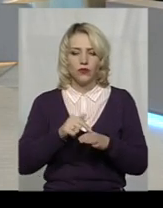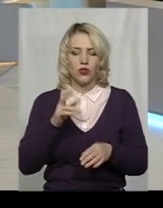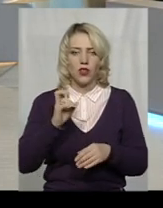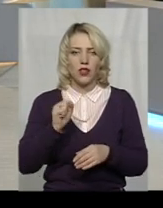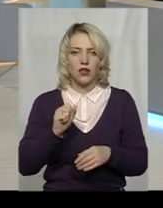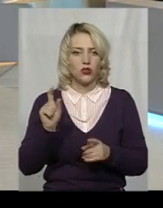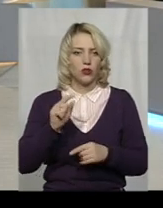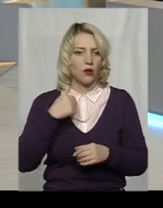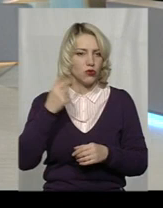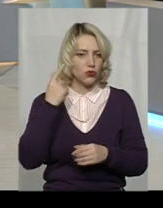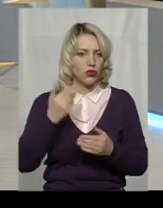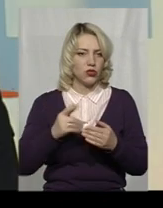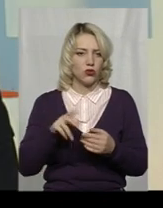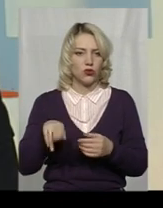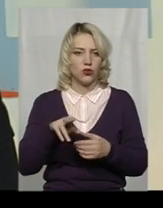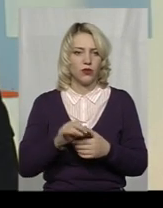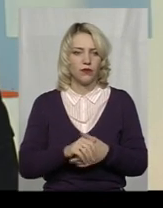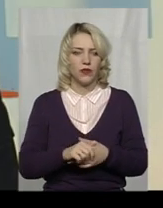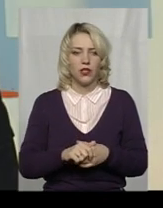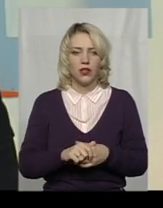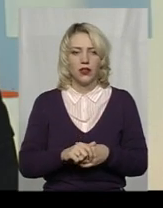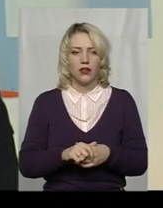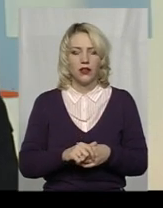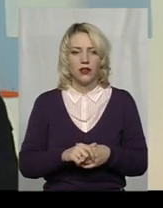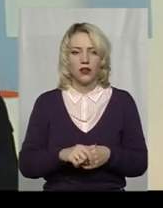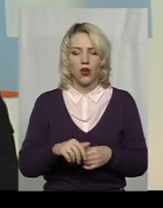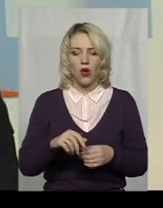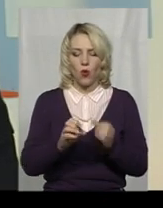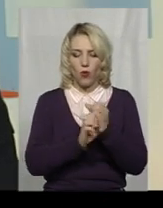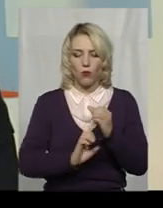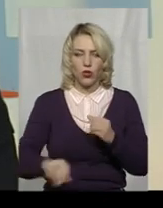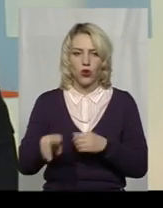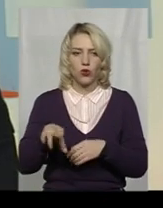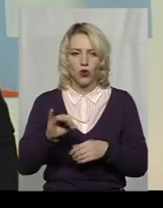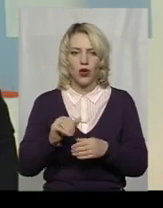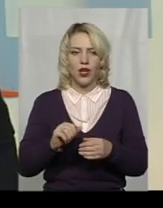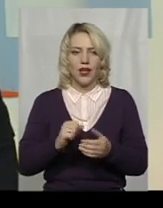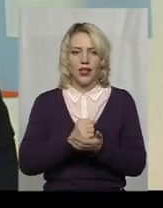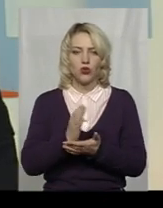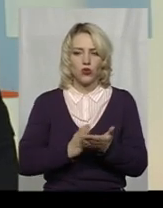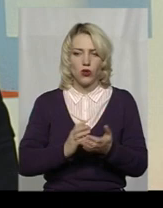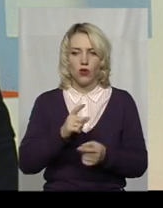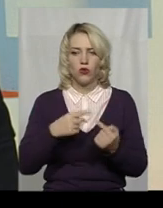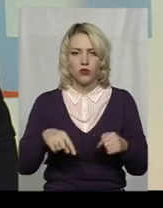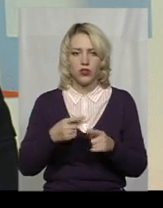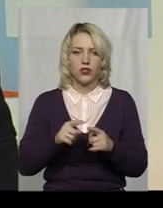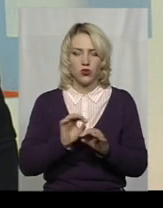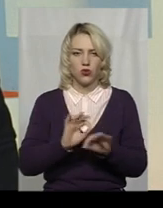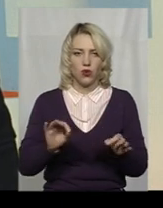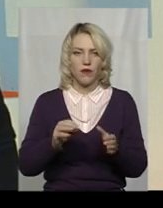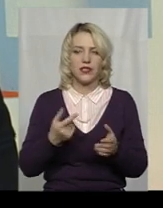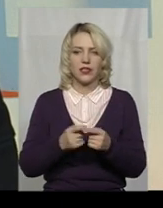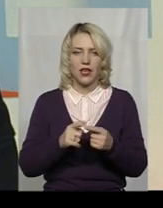тезу, яку я почула, відносно підведення комунікацій до індустріальної зони. Це дуже чудова ідея. Тобто, це є